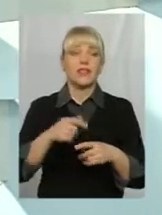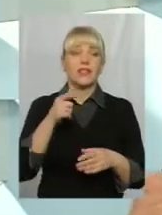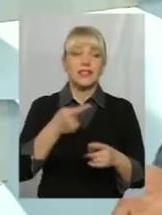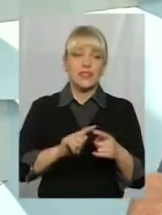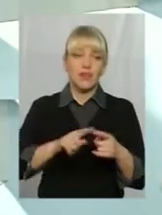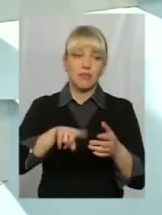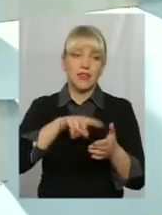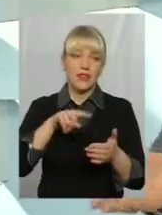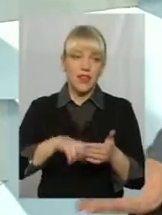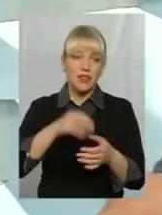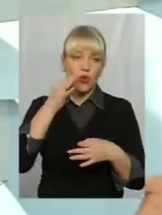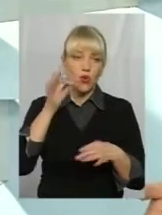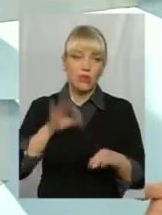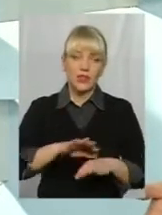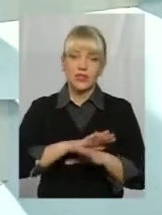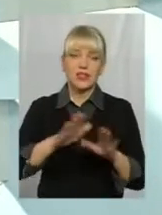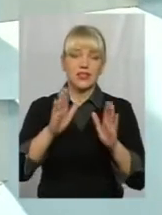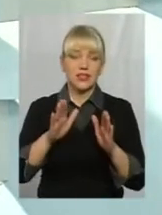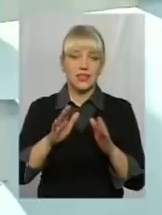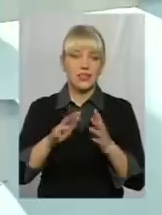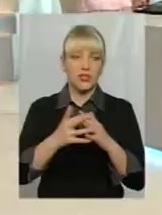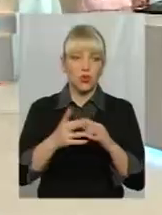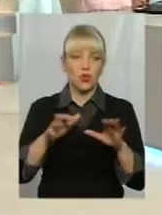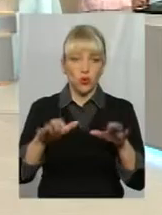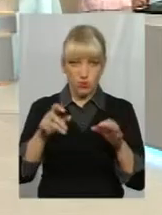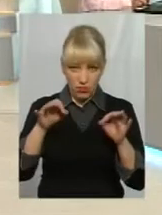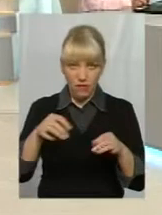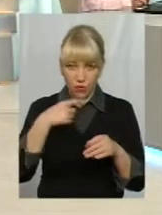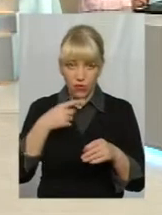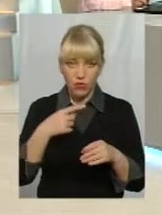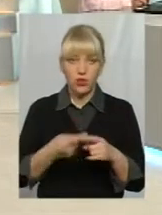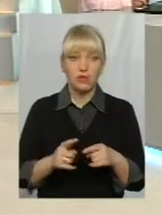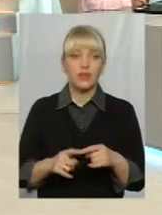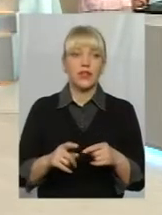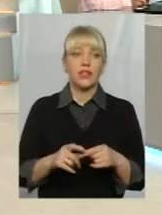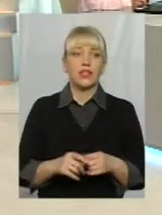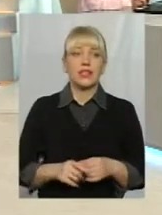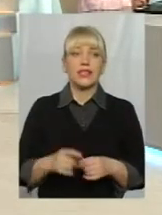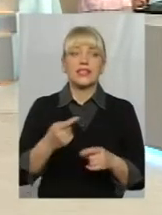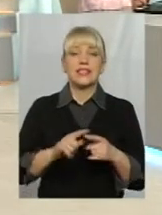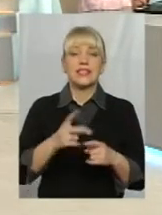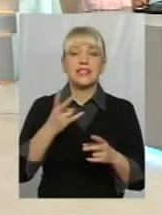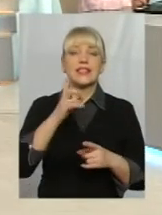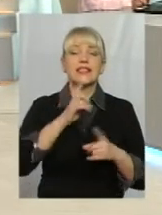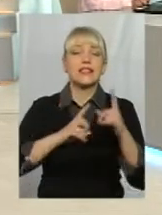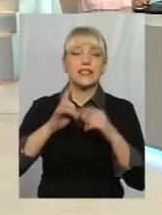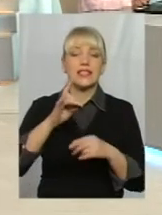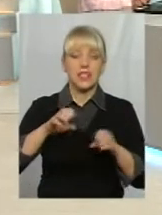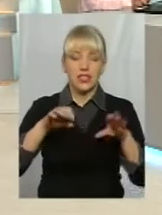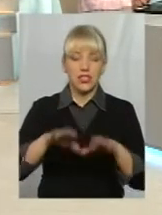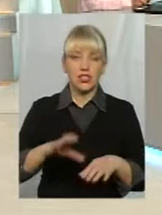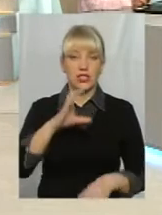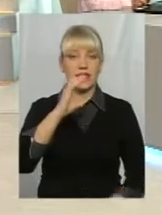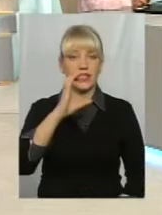це не буде питання компетенції виключно сільського голови, правильно я розумію? Дальше земля... Виключно сесійні рішення. Сесійні рішення. Тобто сесія, це